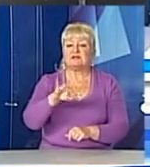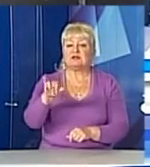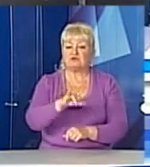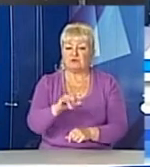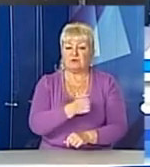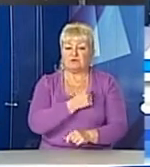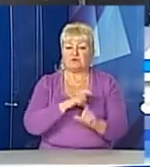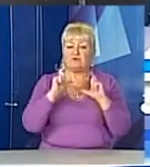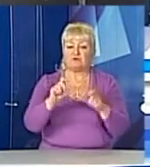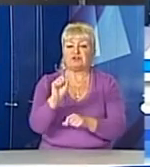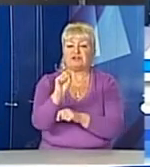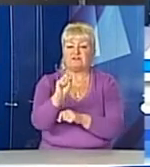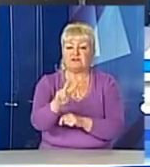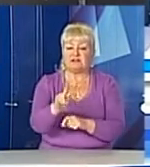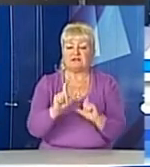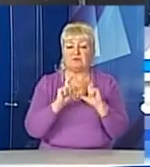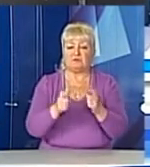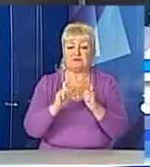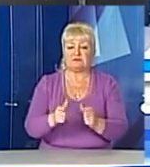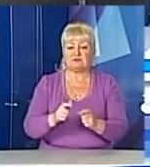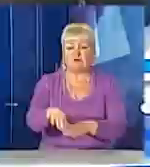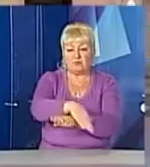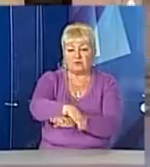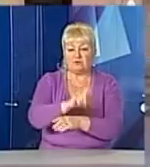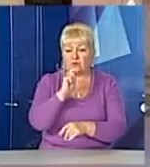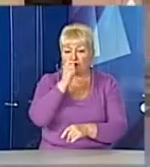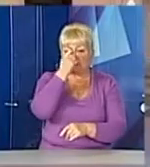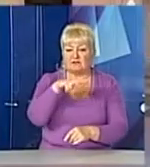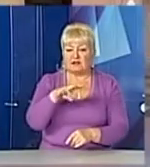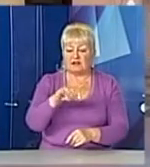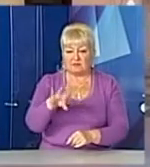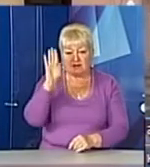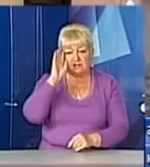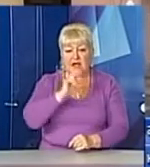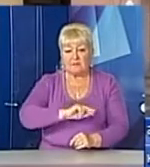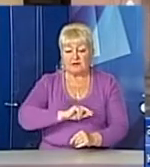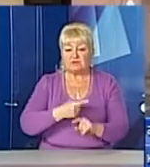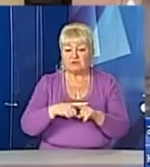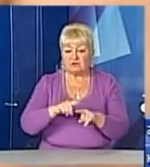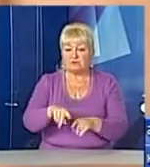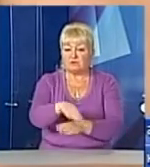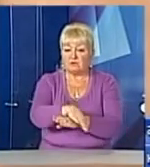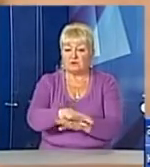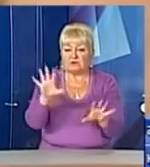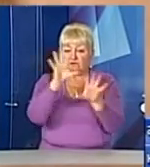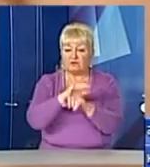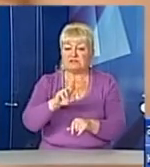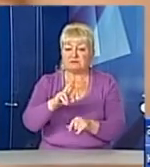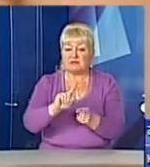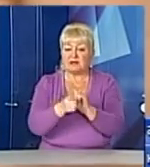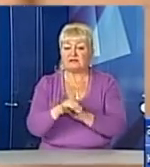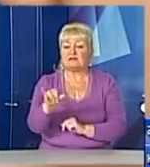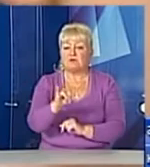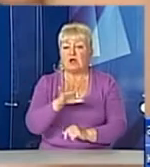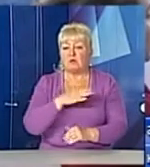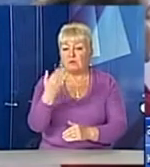вручили 12 повісток в провулку «Крива липа». Артем працює у цьому провулку. Вночі з п'ятниці на суботу була якраз